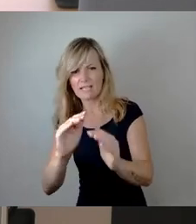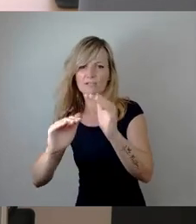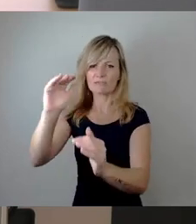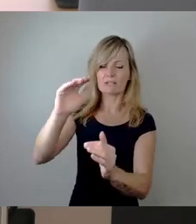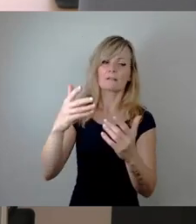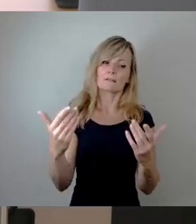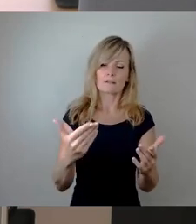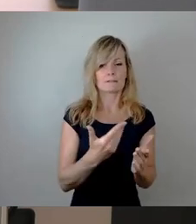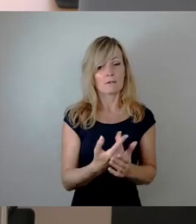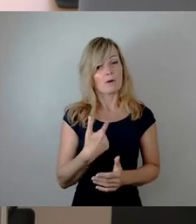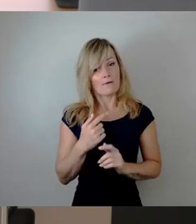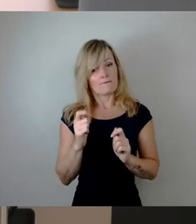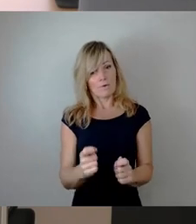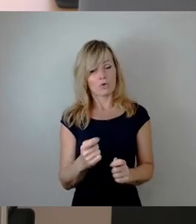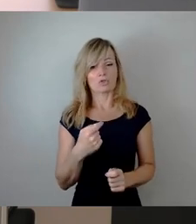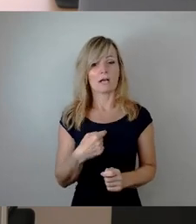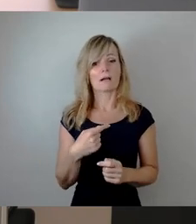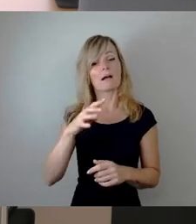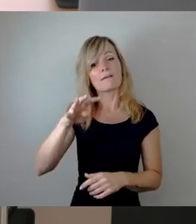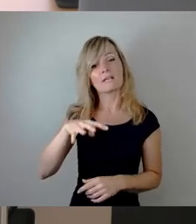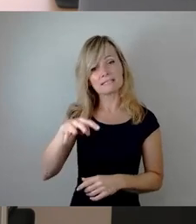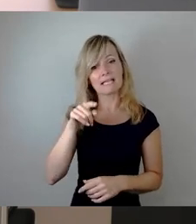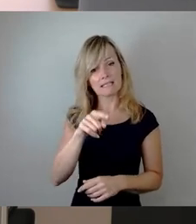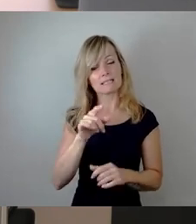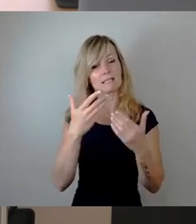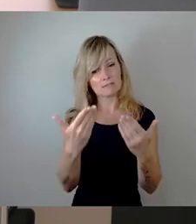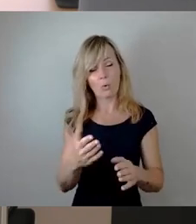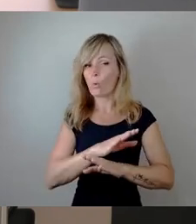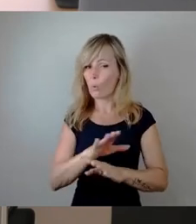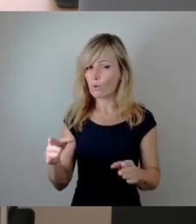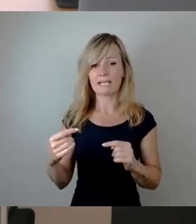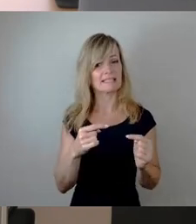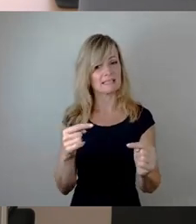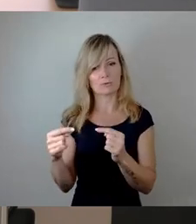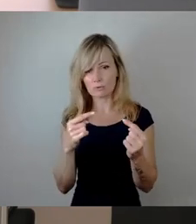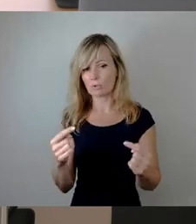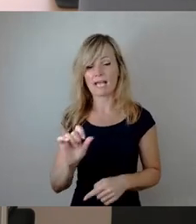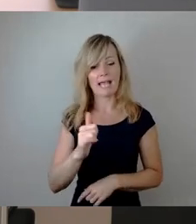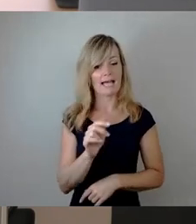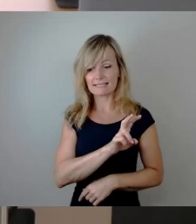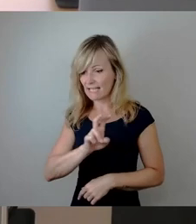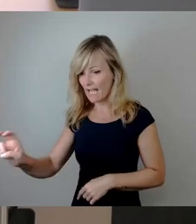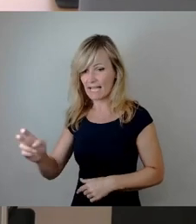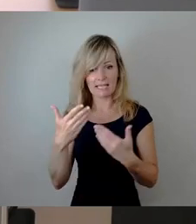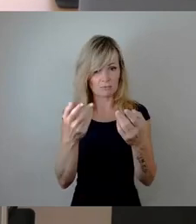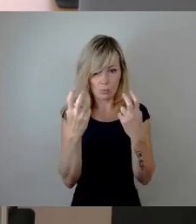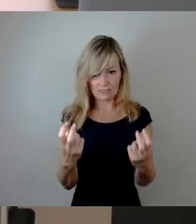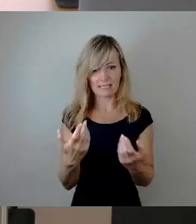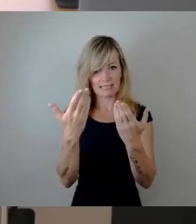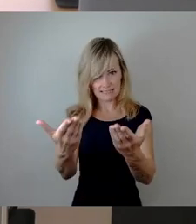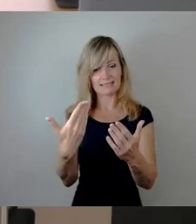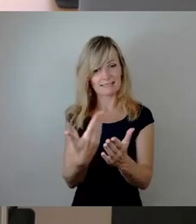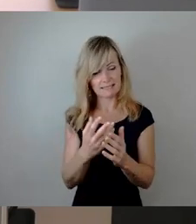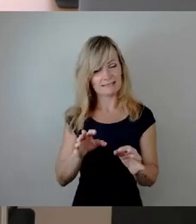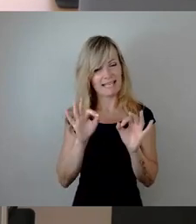der 14er-Variante zuzustimmen, ohne Diskussion, überall durchgegangen. Die erste Reihe, so wie sie hier sitzt, das entspricht